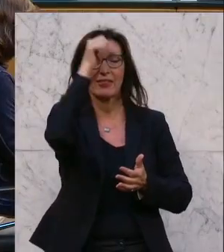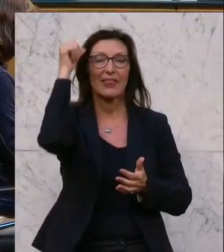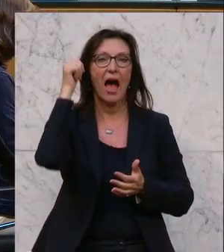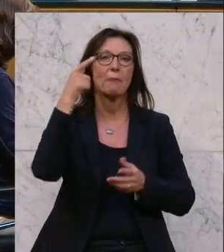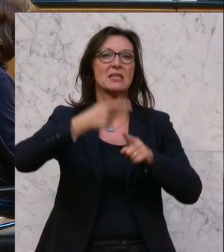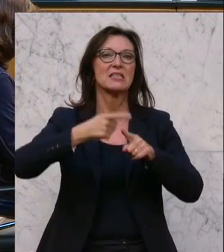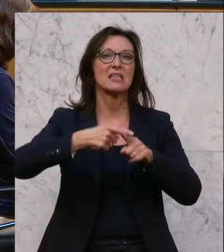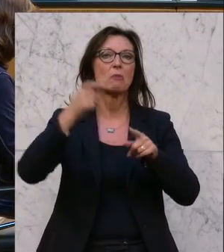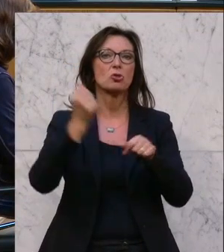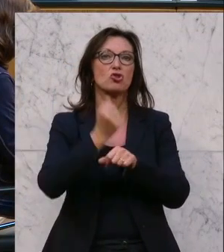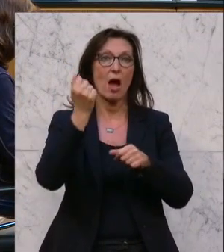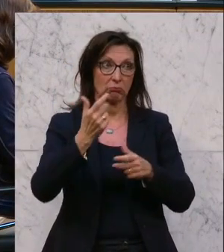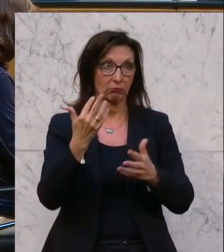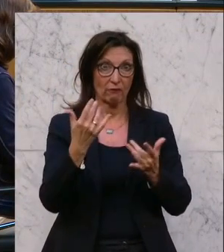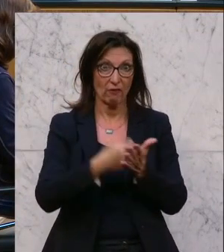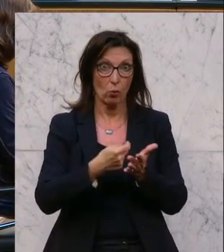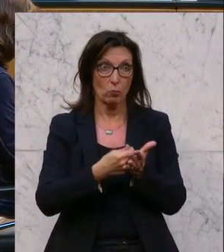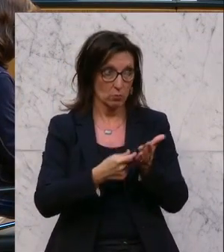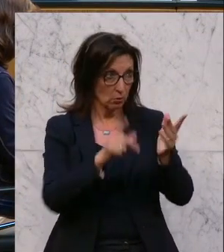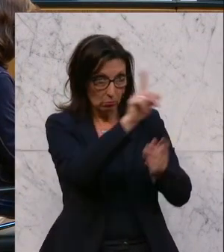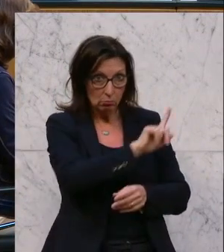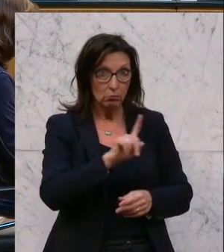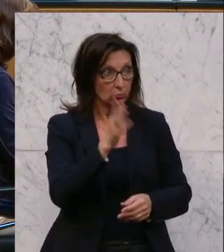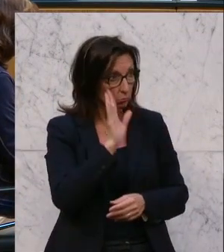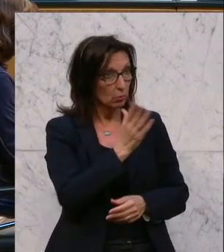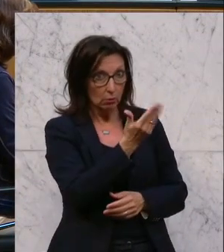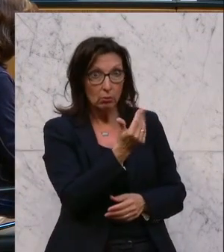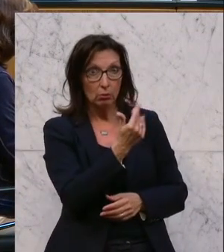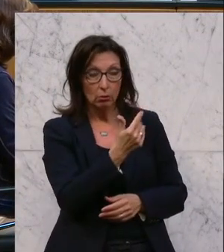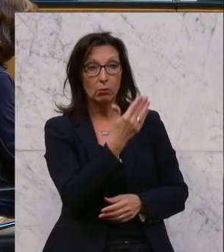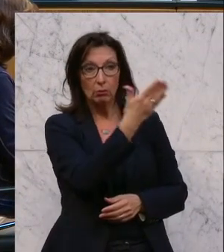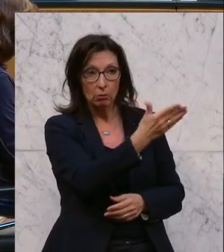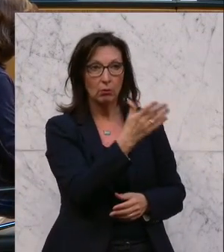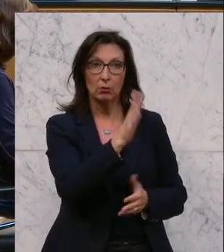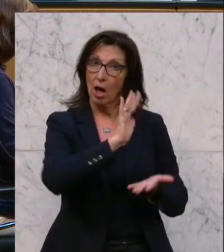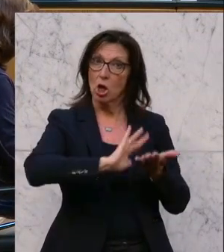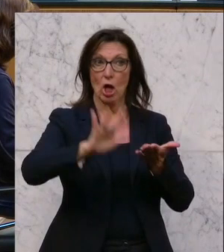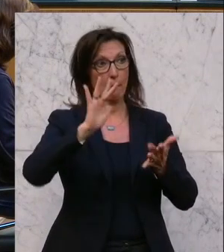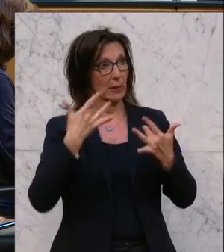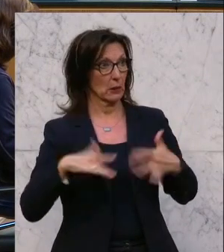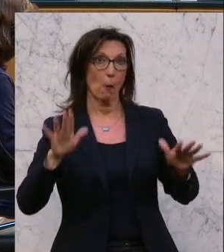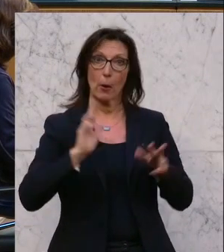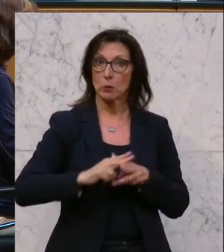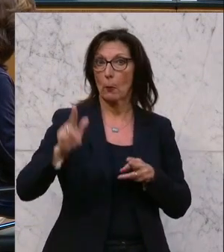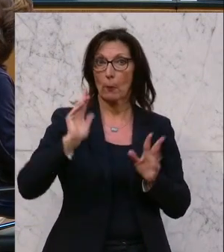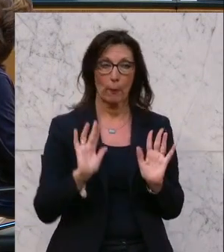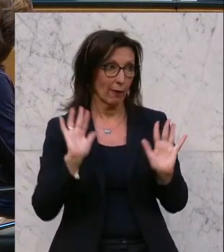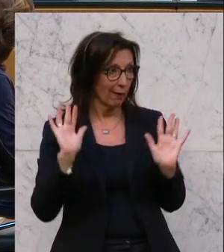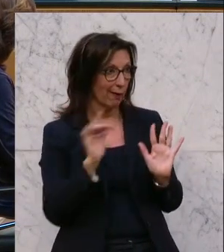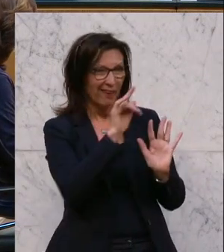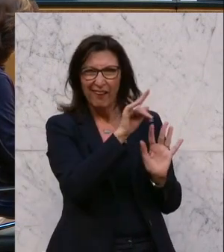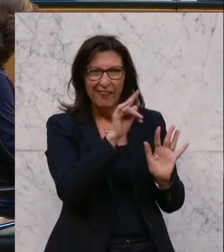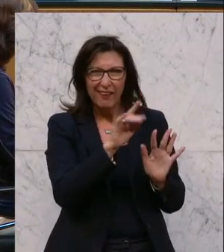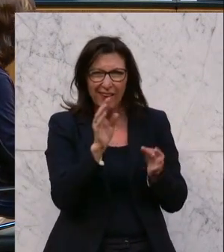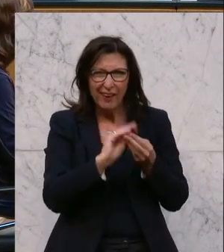was hat das eigentlich den Steuerzahler gekostet? Stell dich da heraus und sag mir, ihr seid die Sauberpartei. Ihr habt komplette